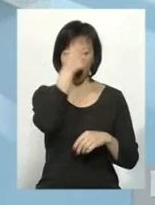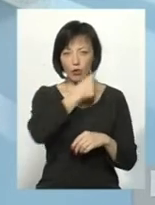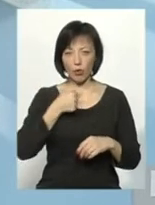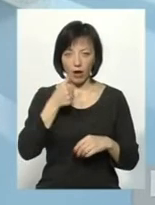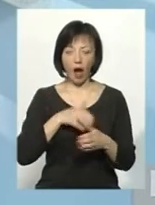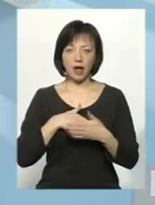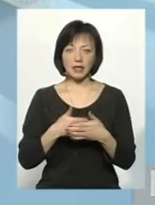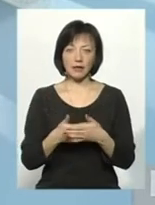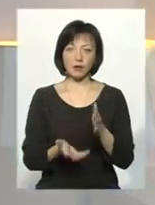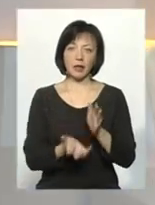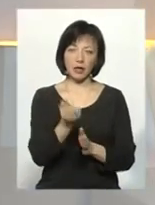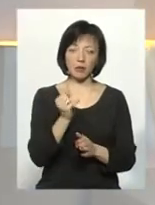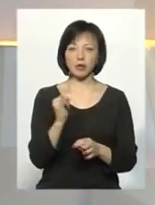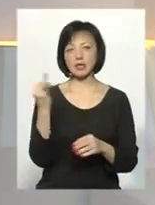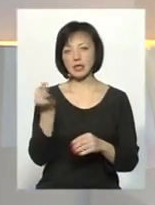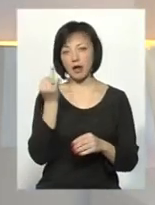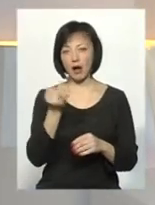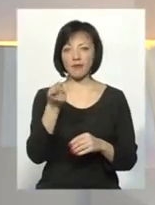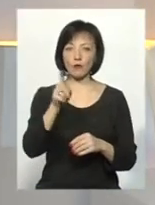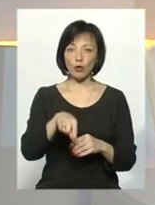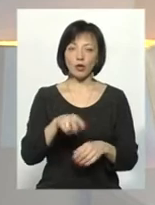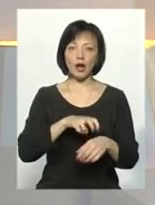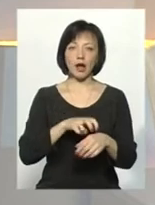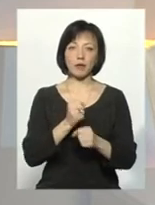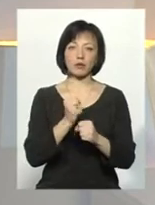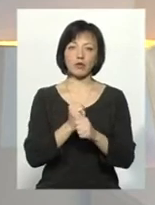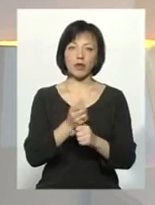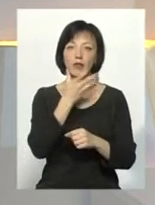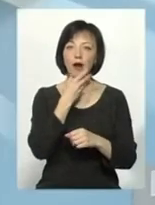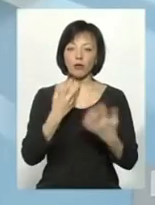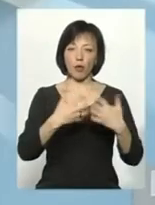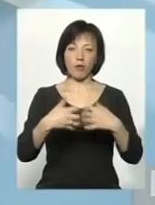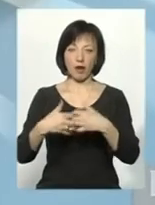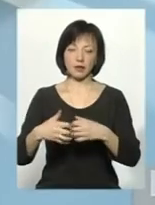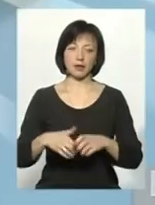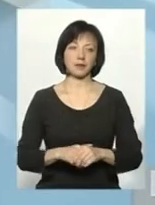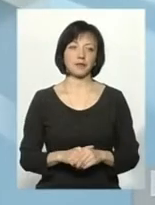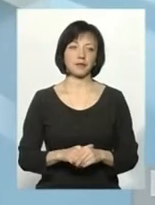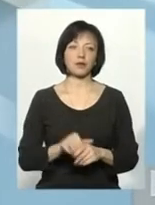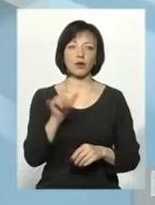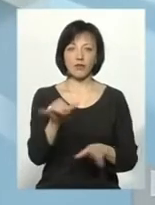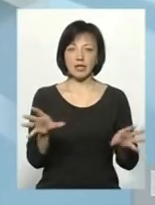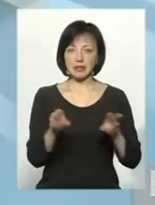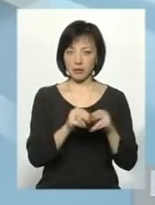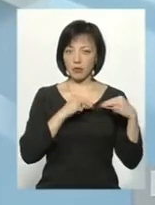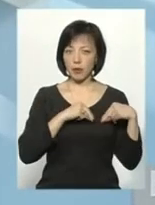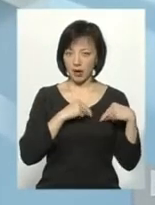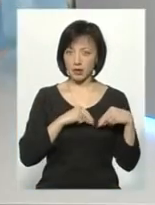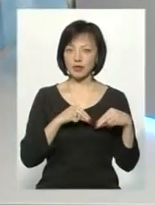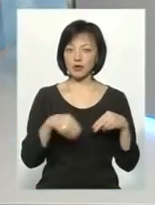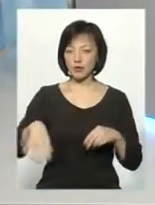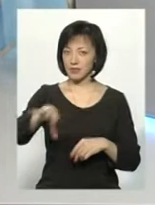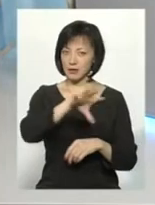активно підтримують і зацікавлені в тому, щоб лікарі працювали на гарному обладнанні. У вас співпраця, я бачу, з